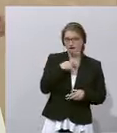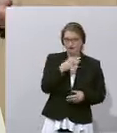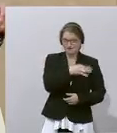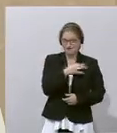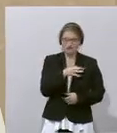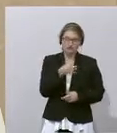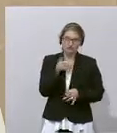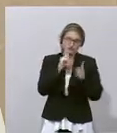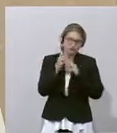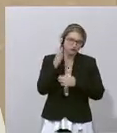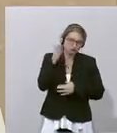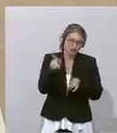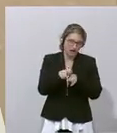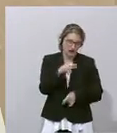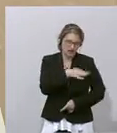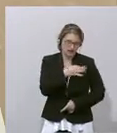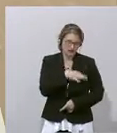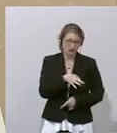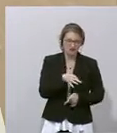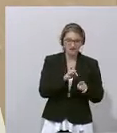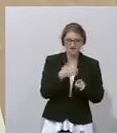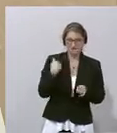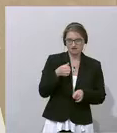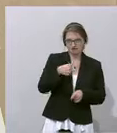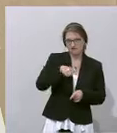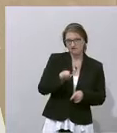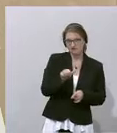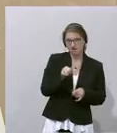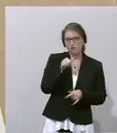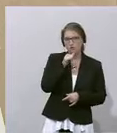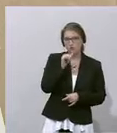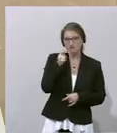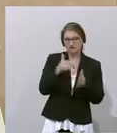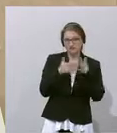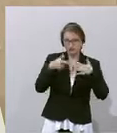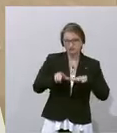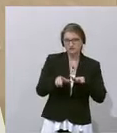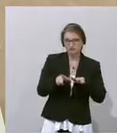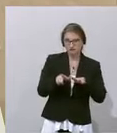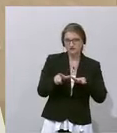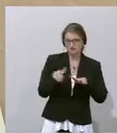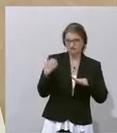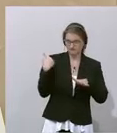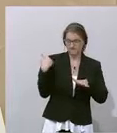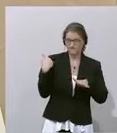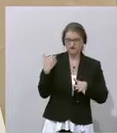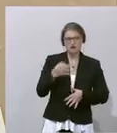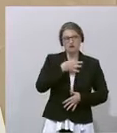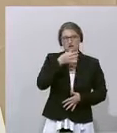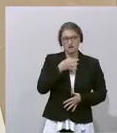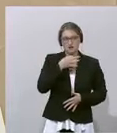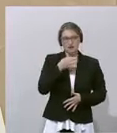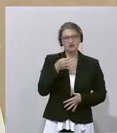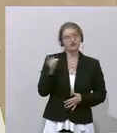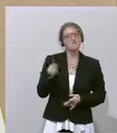Bundeskanzler, es derzeit ausschaut, am 11.10.2017 erklärt, woher er